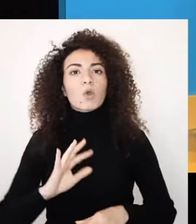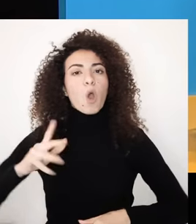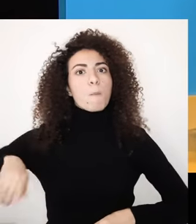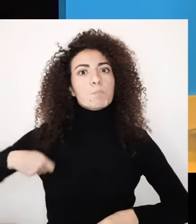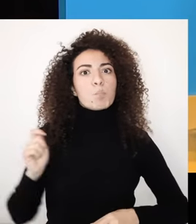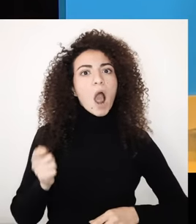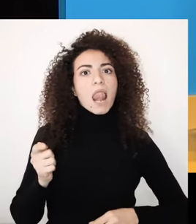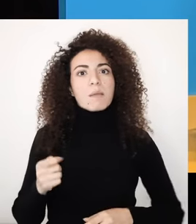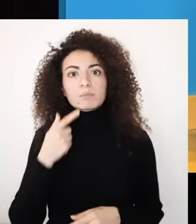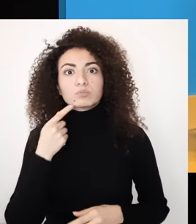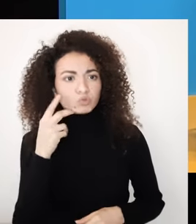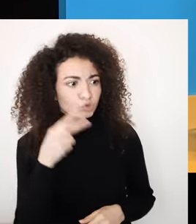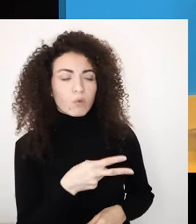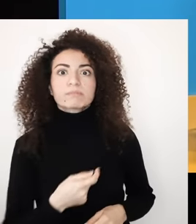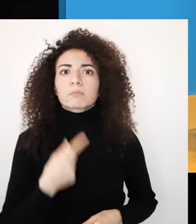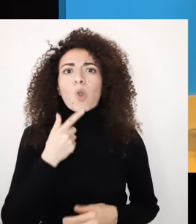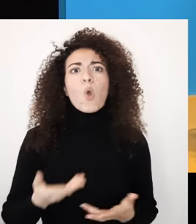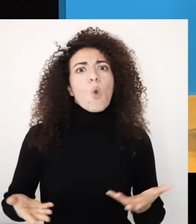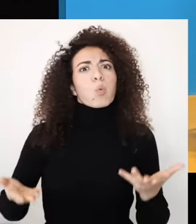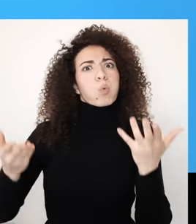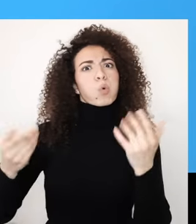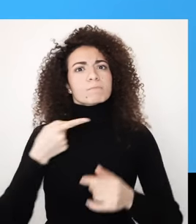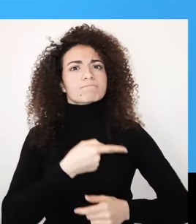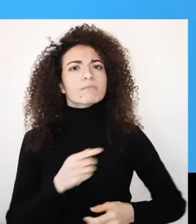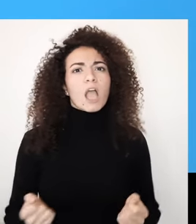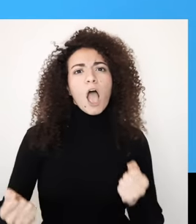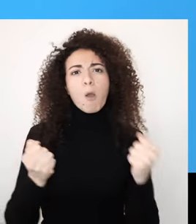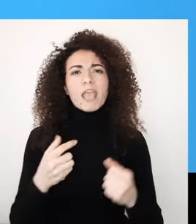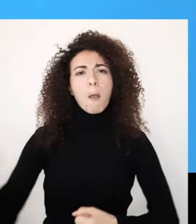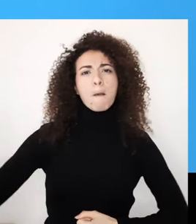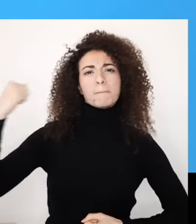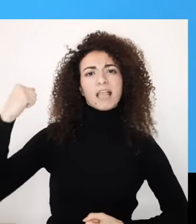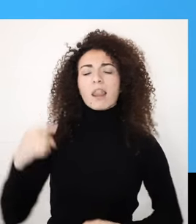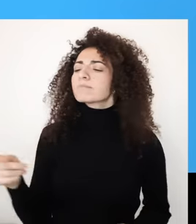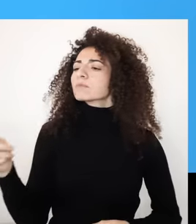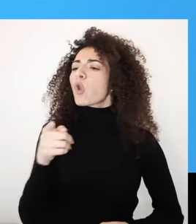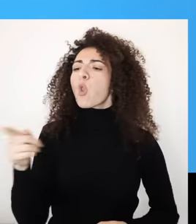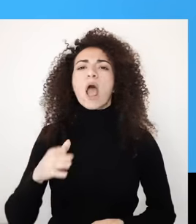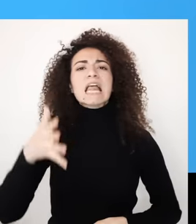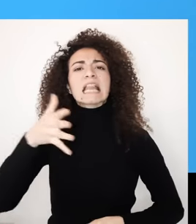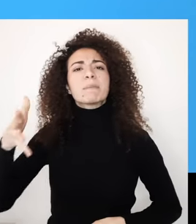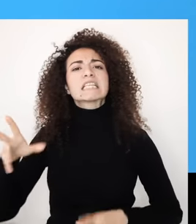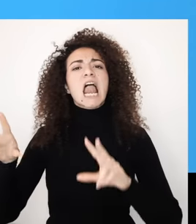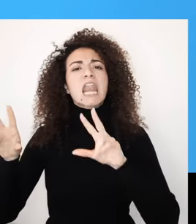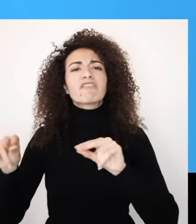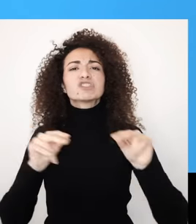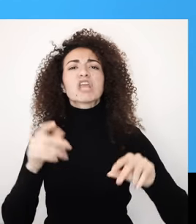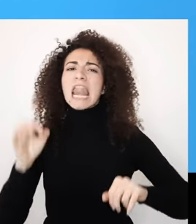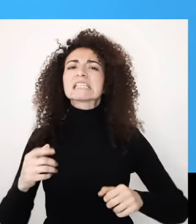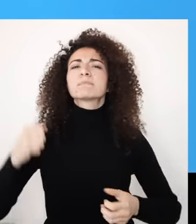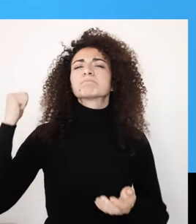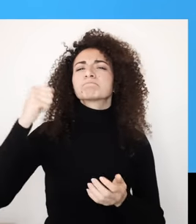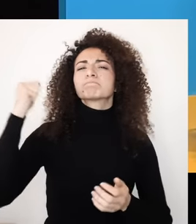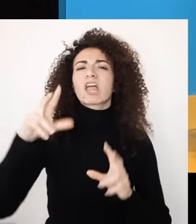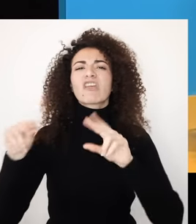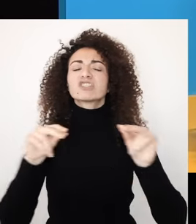بتعاطوا معي قدام الطلاب على أني شخص استثنائي وأن الطلاب لازم يعتبروني متى الأعلى مع أنه كنت انجح من دون ما كن من